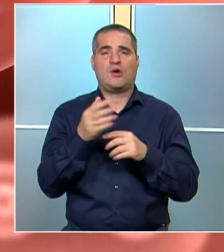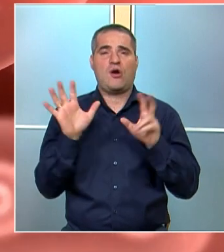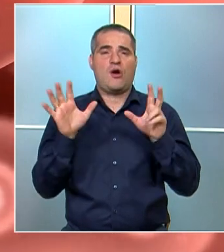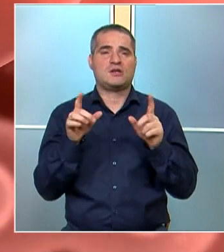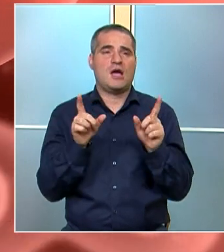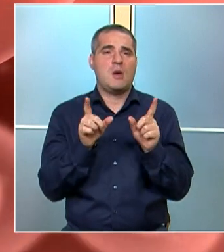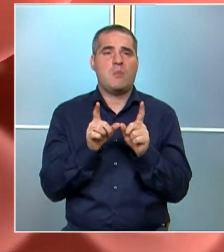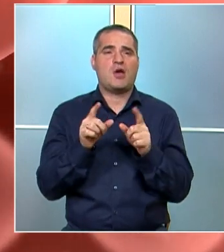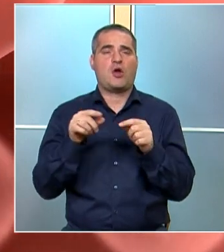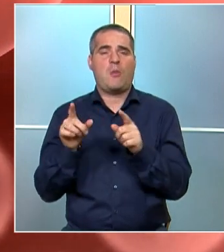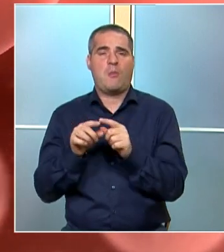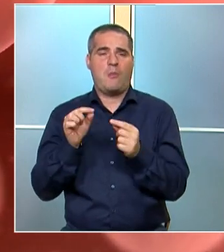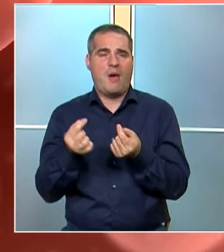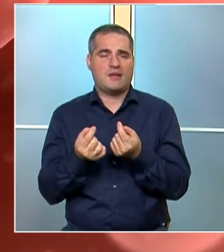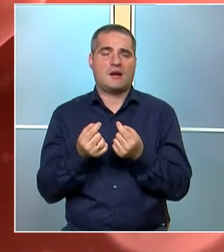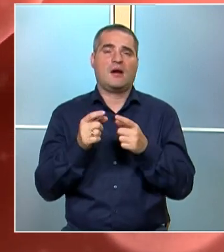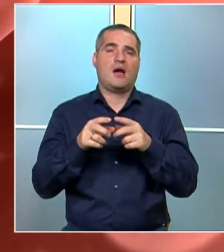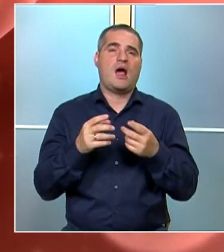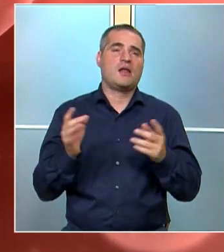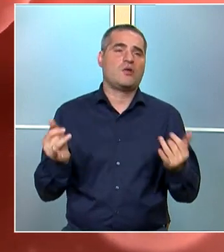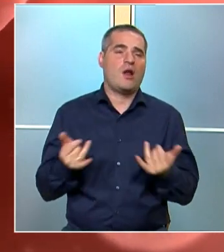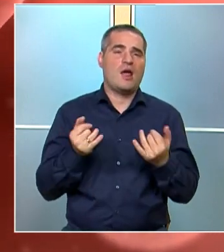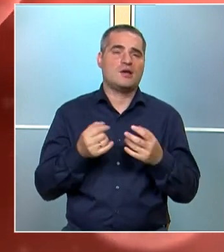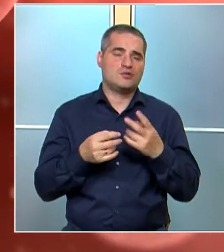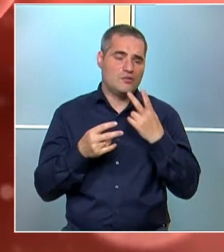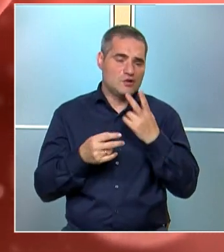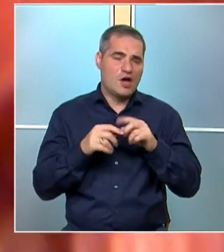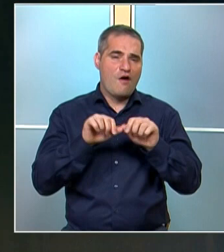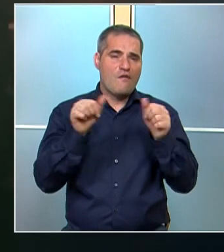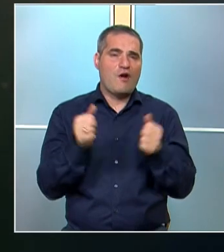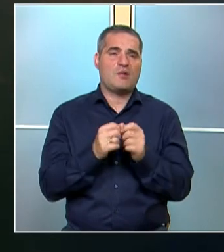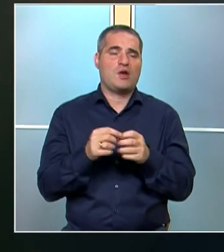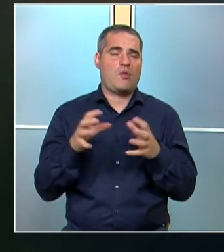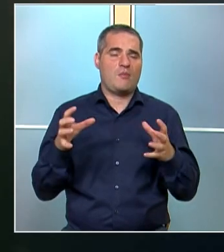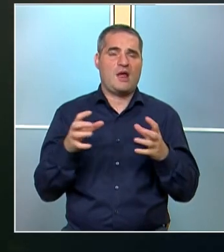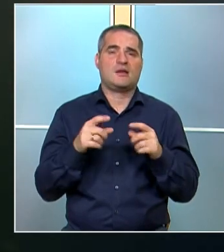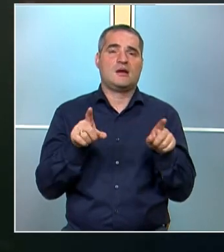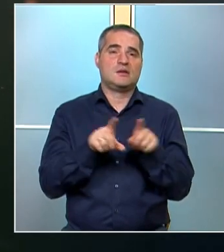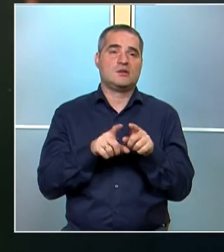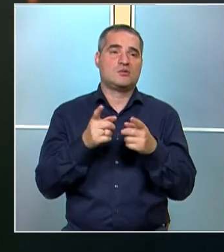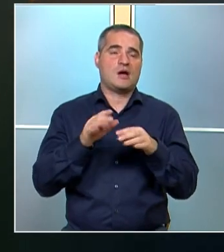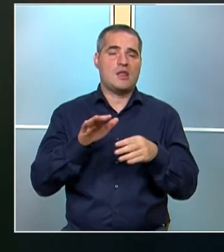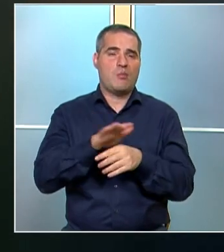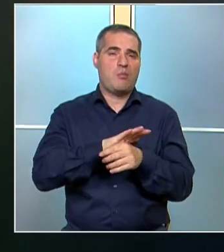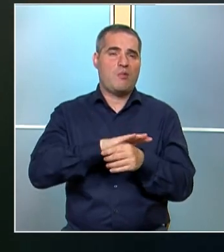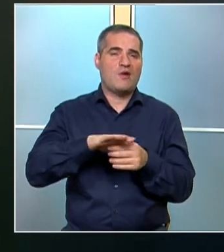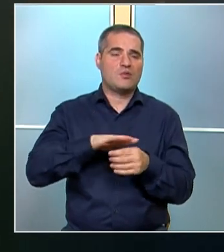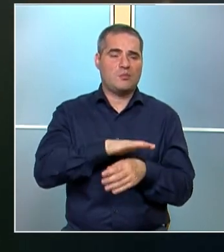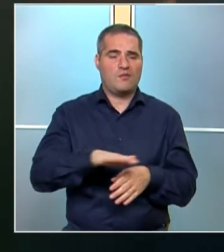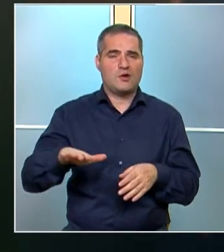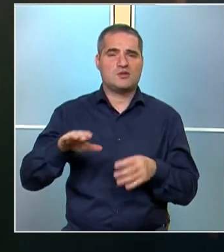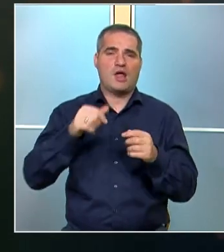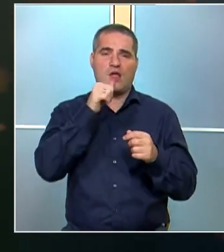8 микрометра, той лесно определя както формата, така и големината им. Също така на повърхността на водата